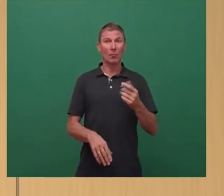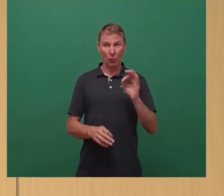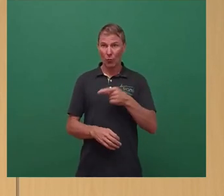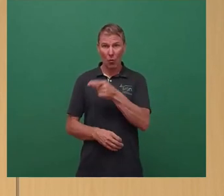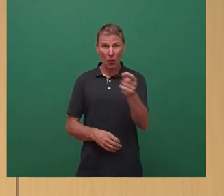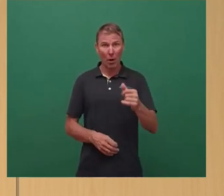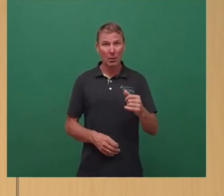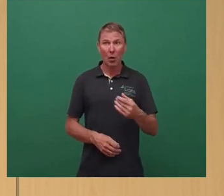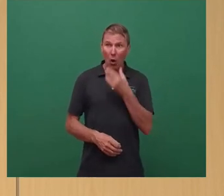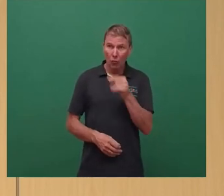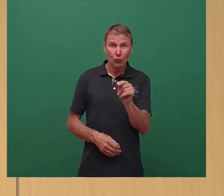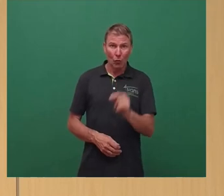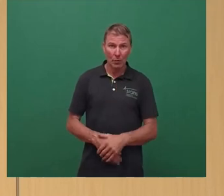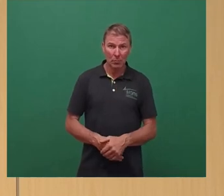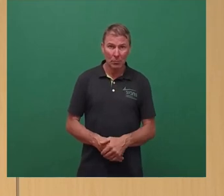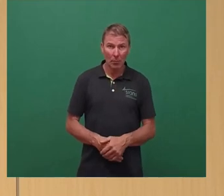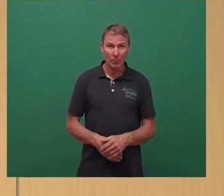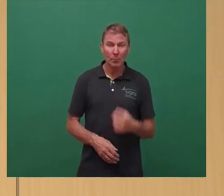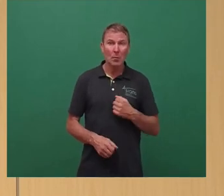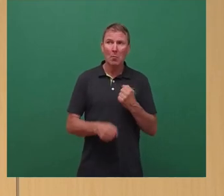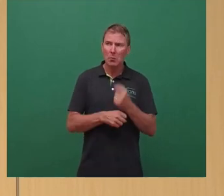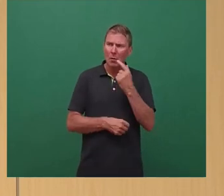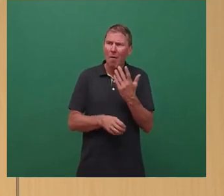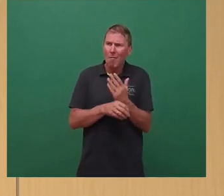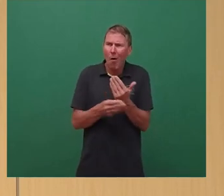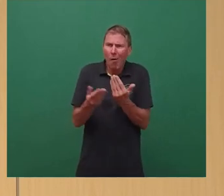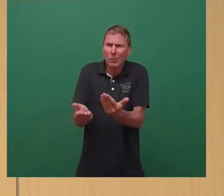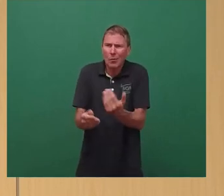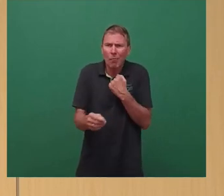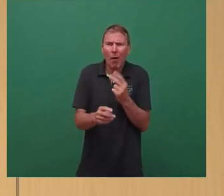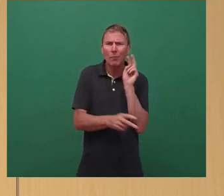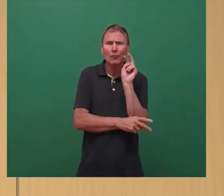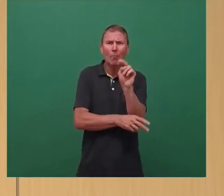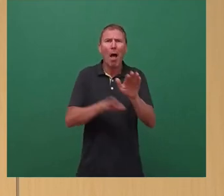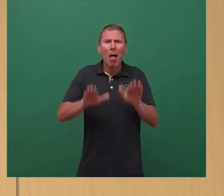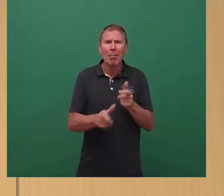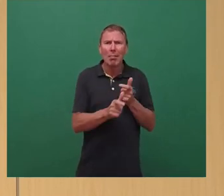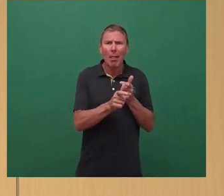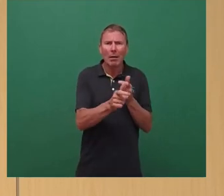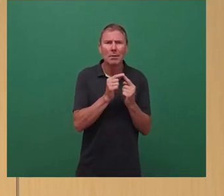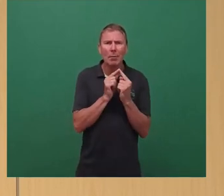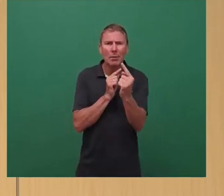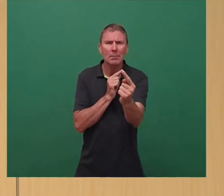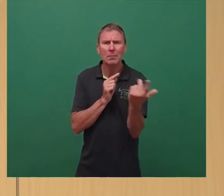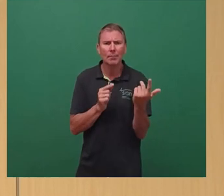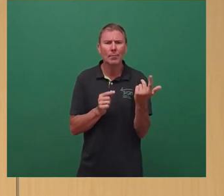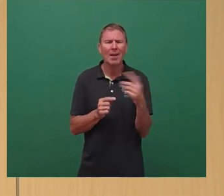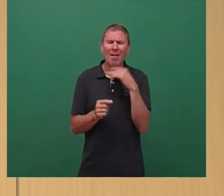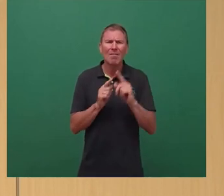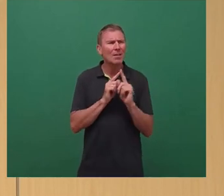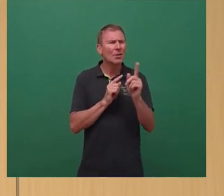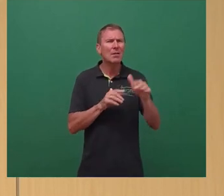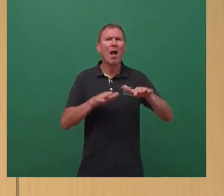des ÖPNVs? Wir müssen uns hinterfragen, warum ist das so? Wir haben zunehmend auch in vielen Strecken langsam